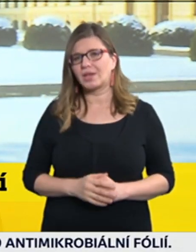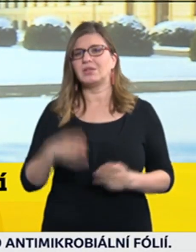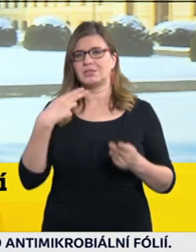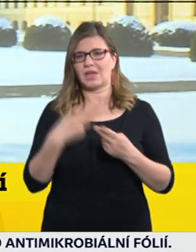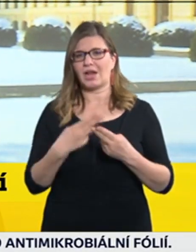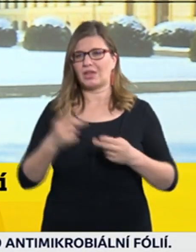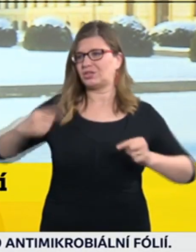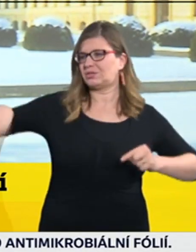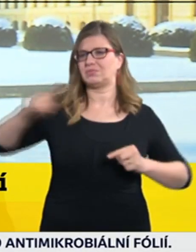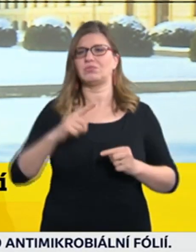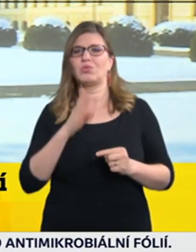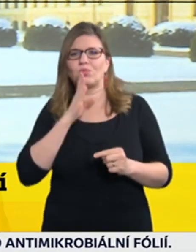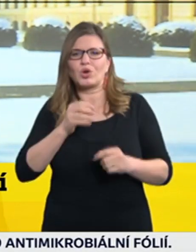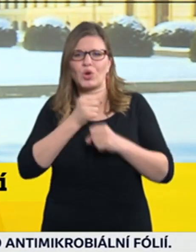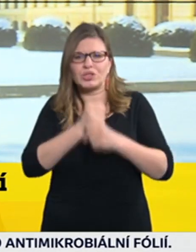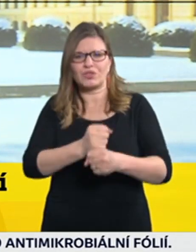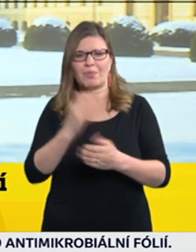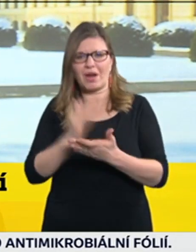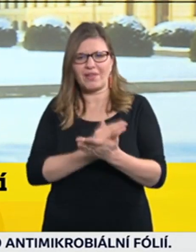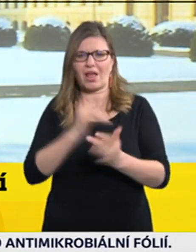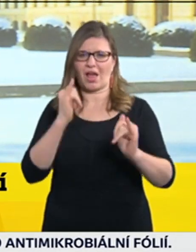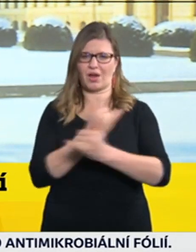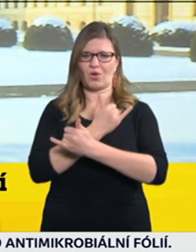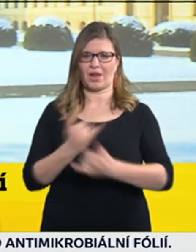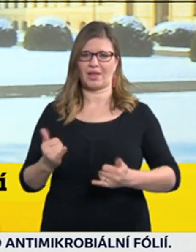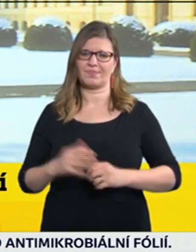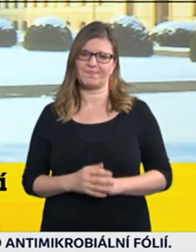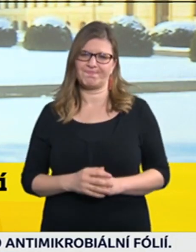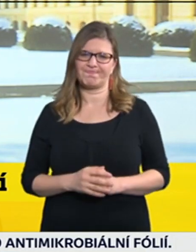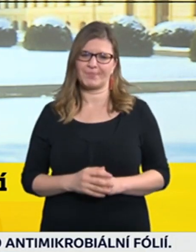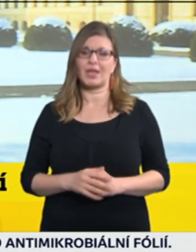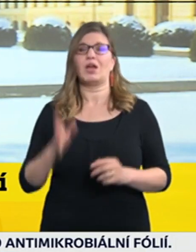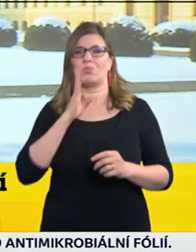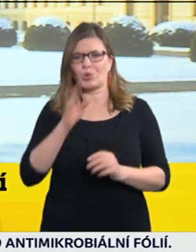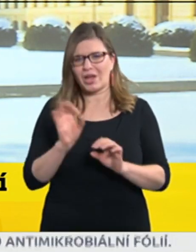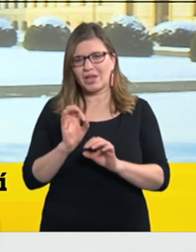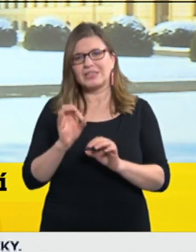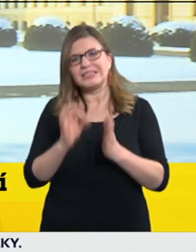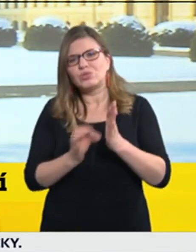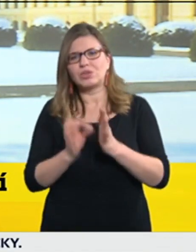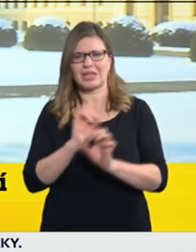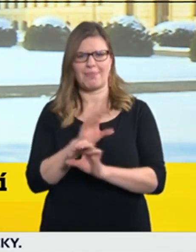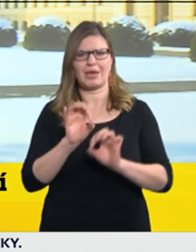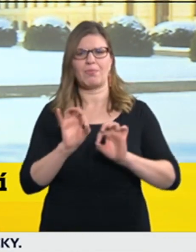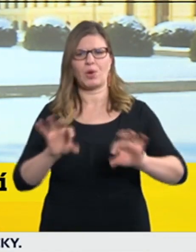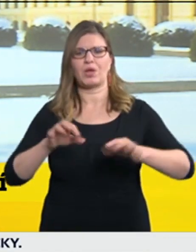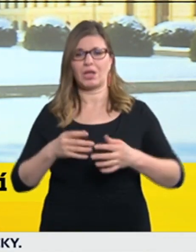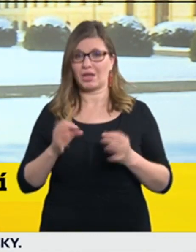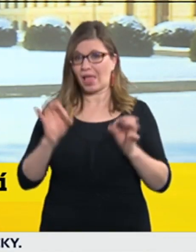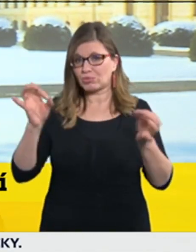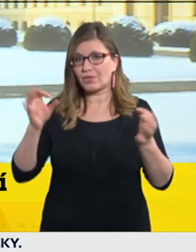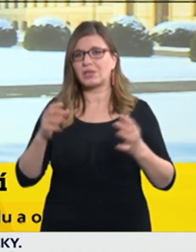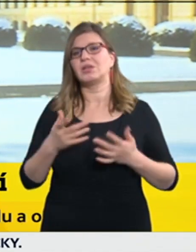se bude epidemiologická situace zlepšovat. Ale nemyslíme si, že by sezona byla ztracená.